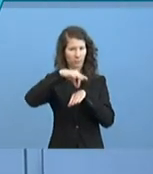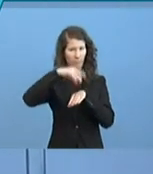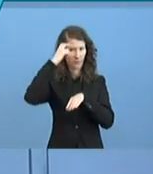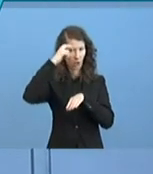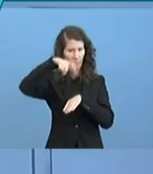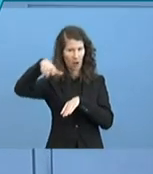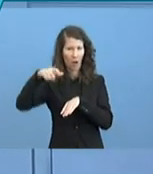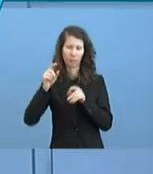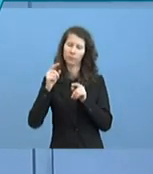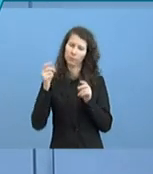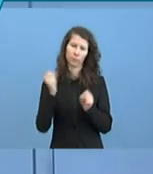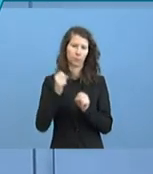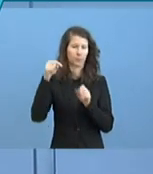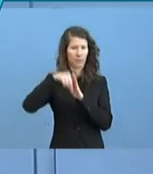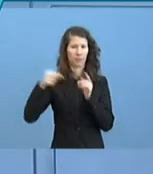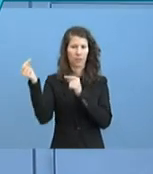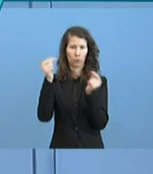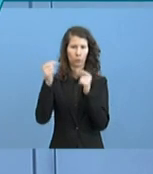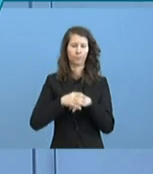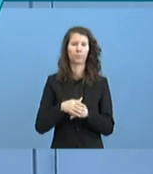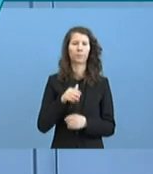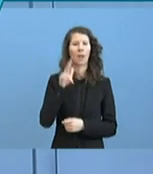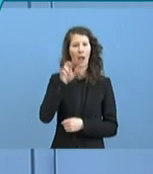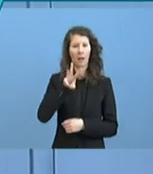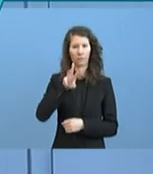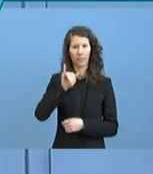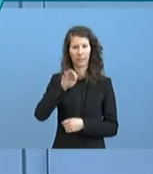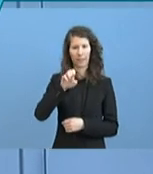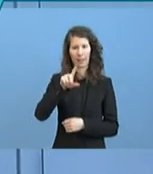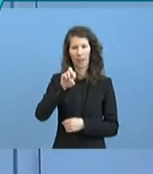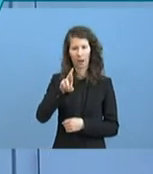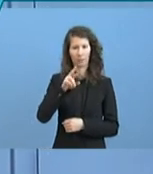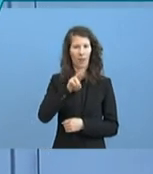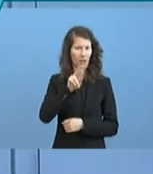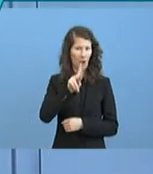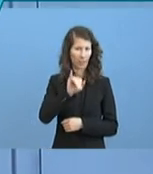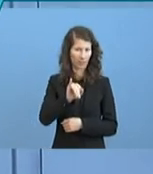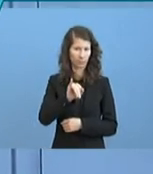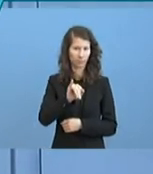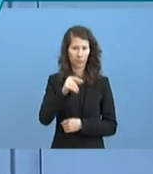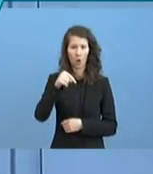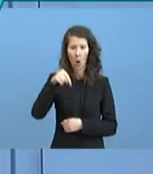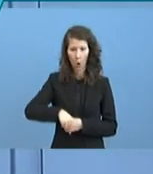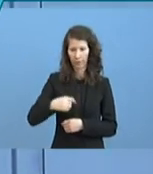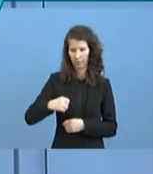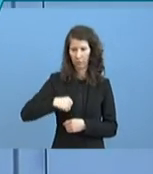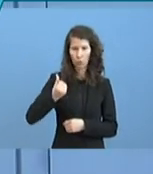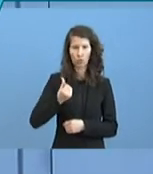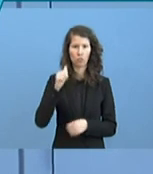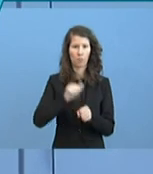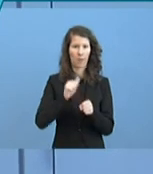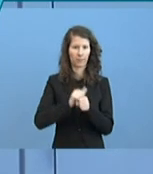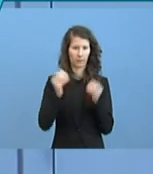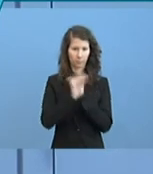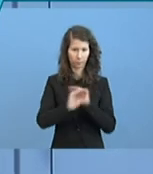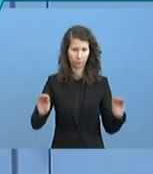man dazu vielleicht sagen kann, auch Herr Professor Wieler vom RKI hat sich ja mehrfach, unter anderem heute im morgendlichen Pressebriefing des RKI